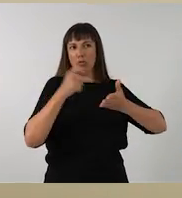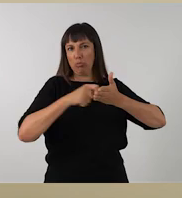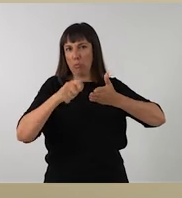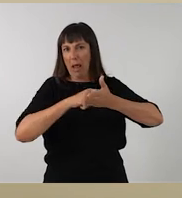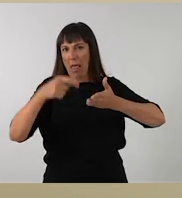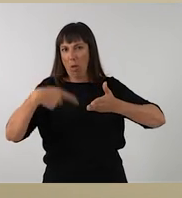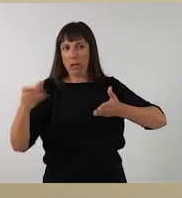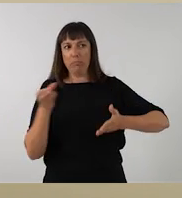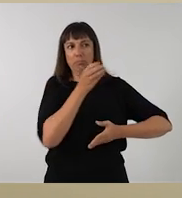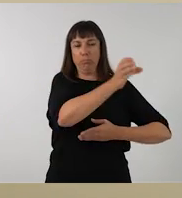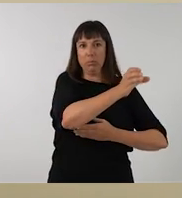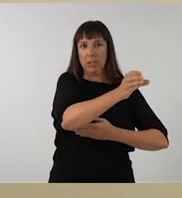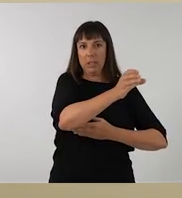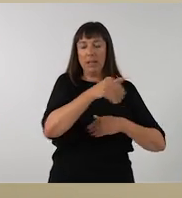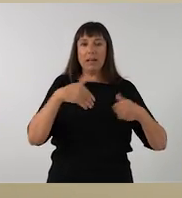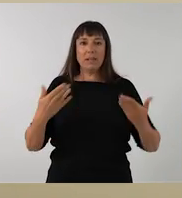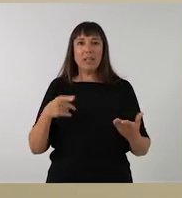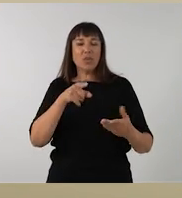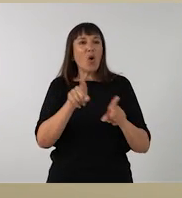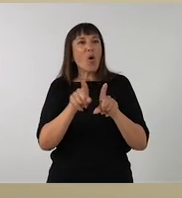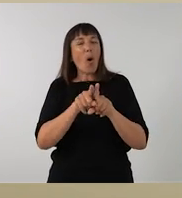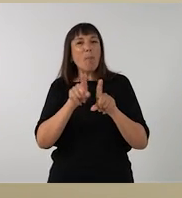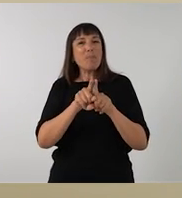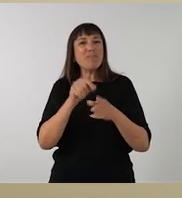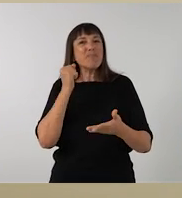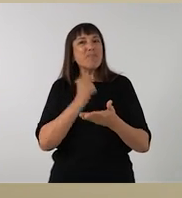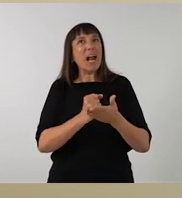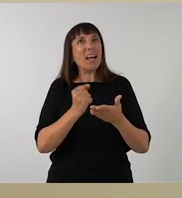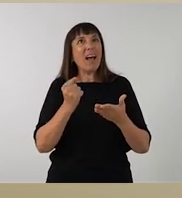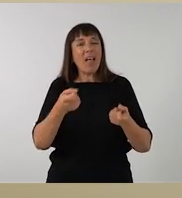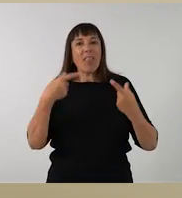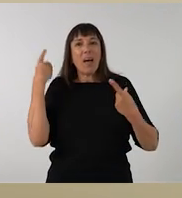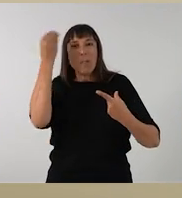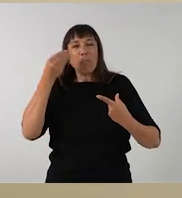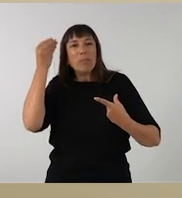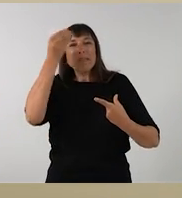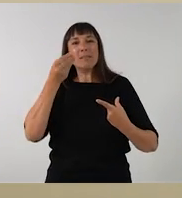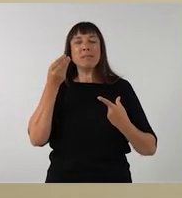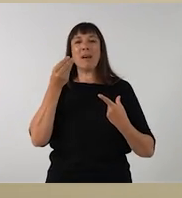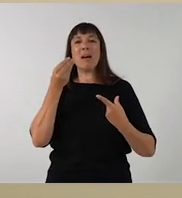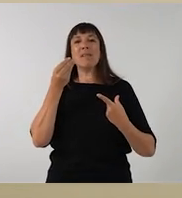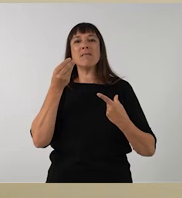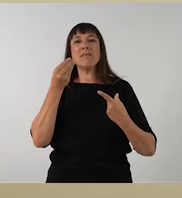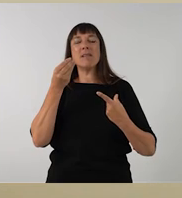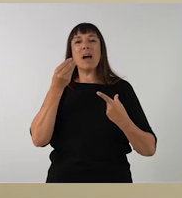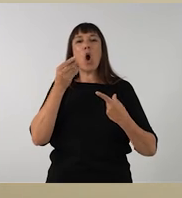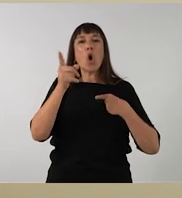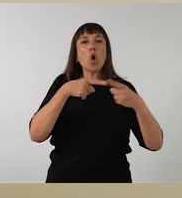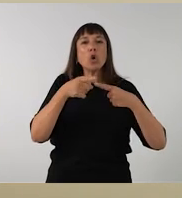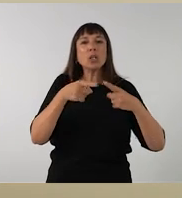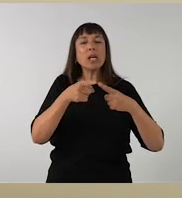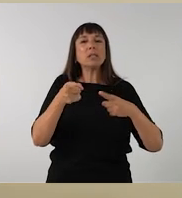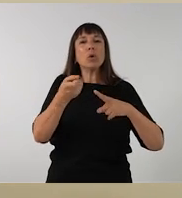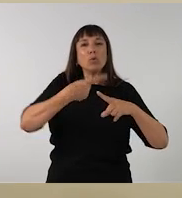llibre que ja tenia i que està subratllat i que està anotat. Són gestos que ens fan pensar també en